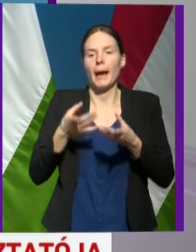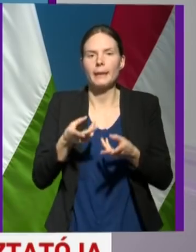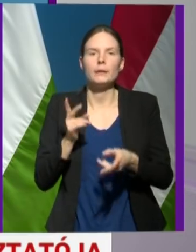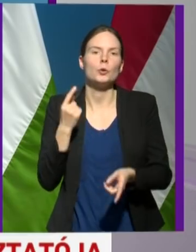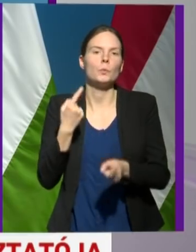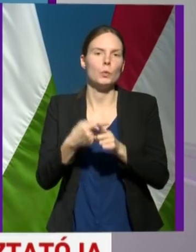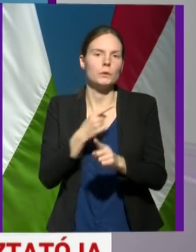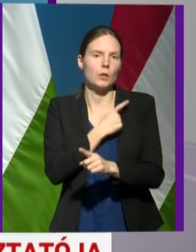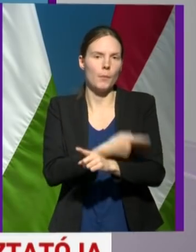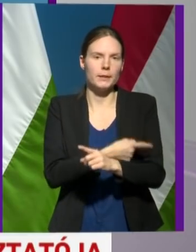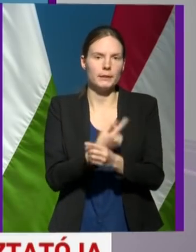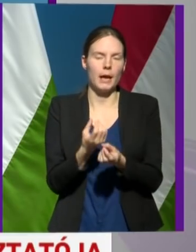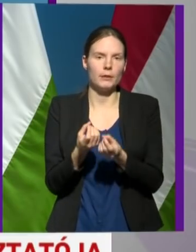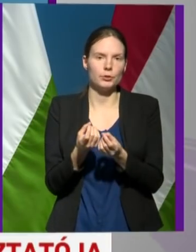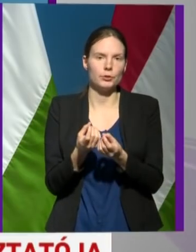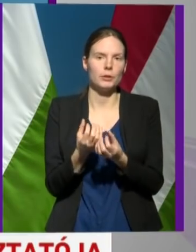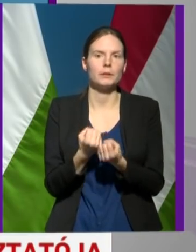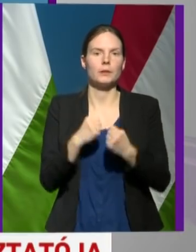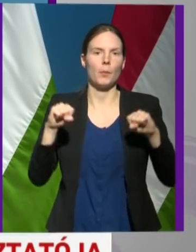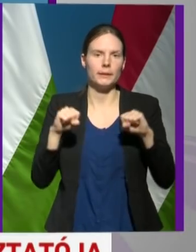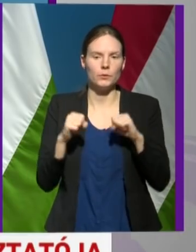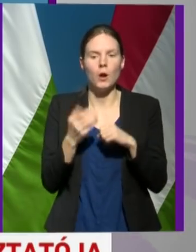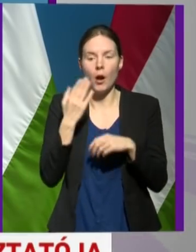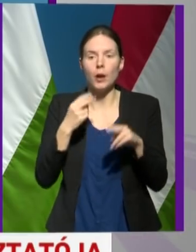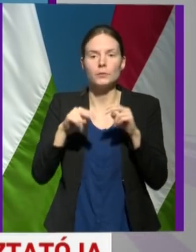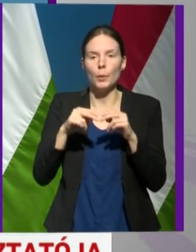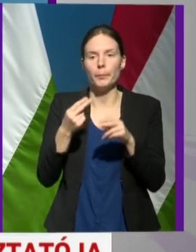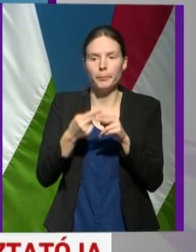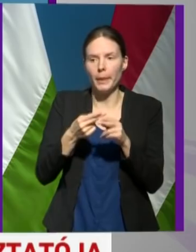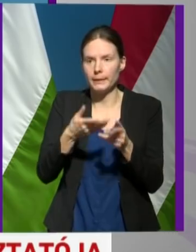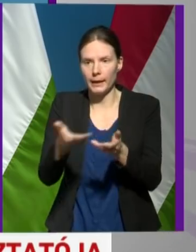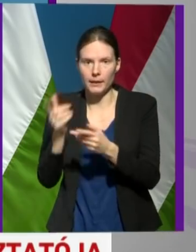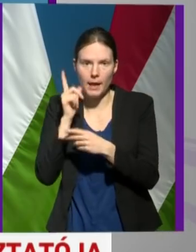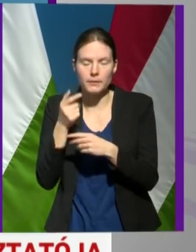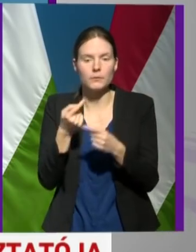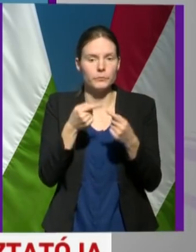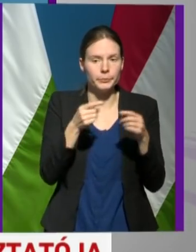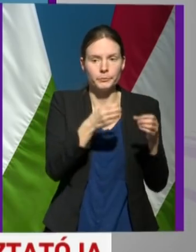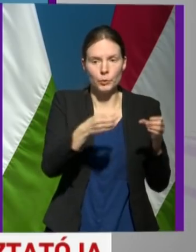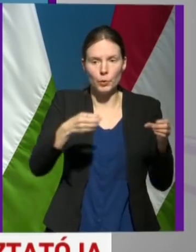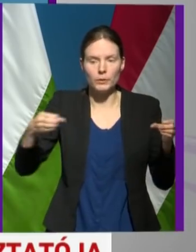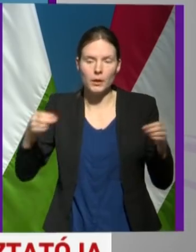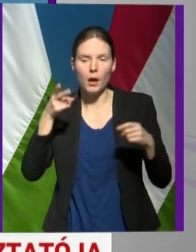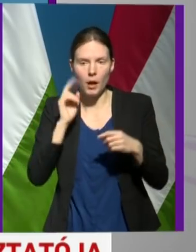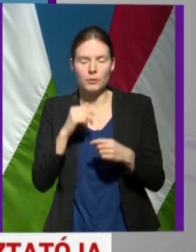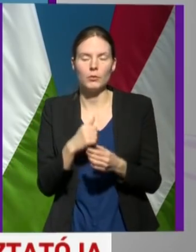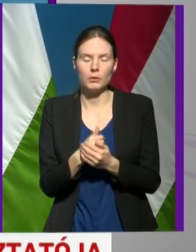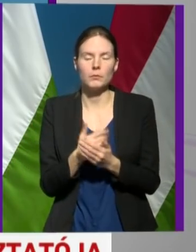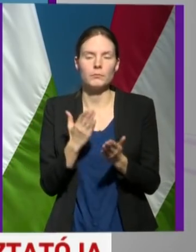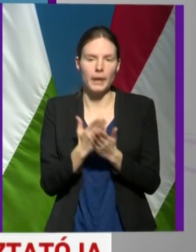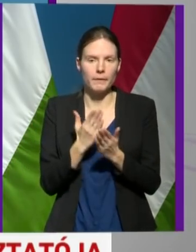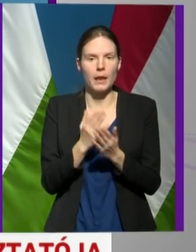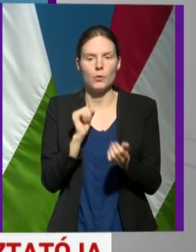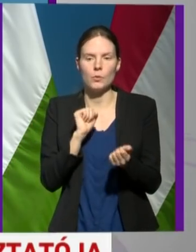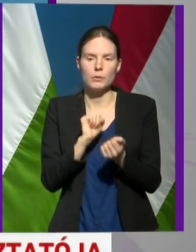hogyha egyre több szemét kell megfigyelés alá vonni, vagy egyre több szemét kell elkülöníteni, akkor legyen megfelelő hely. Ennek az ütemtervnek